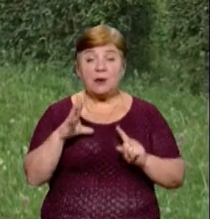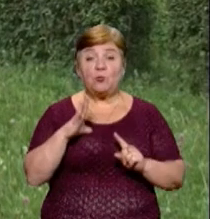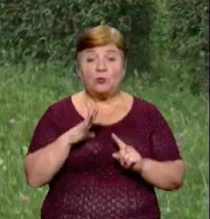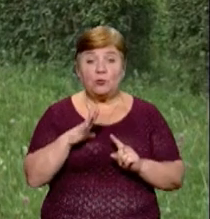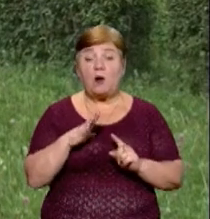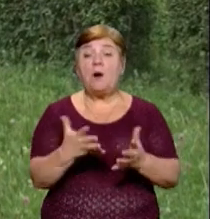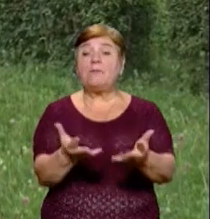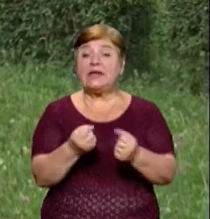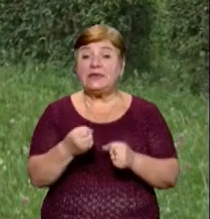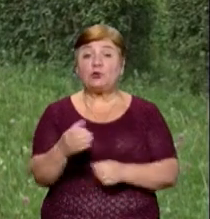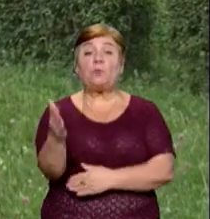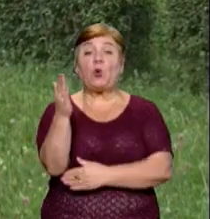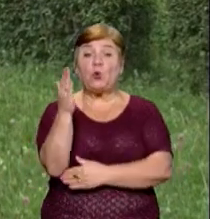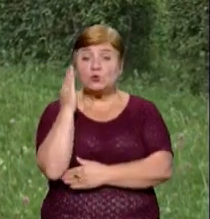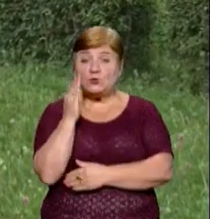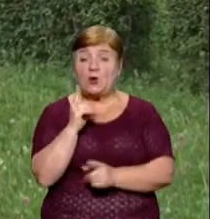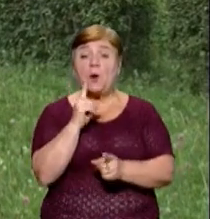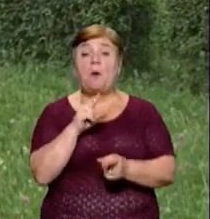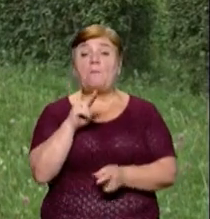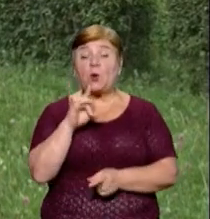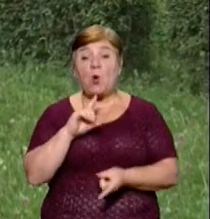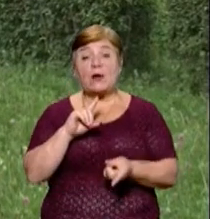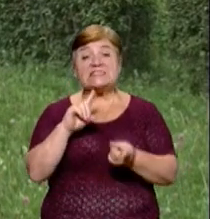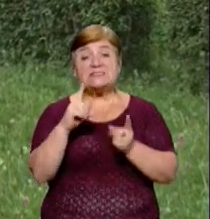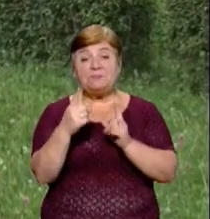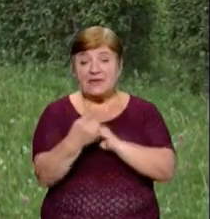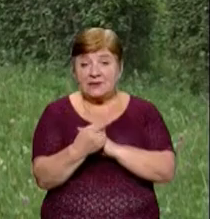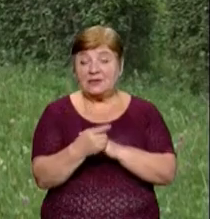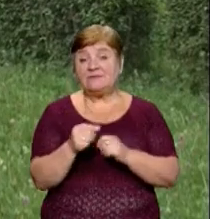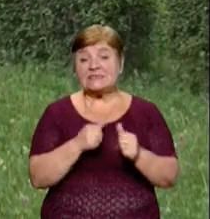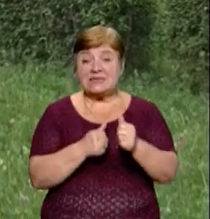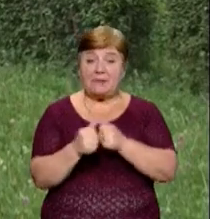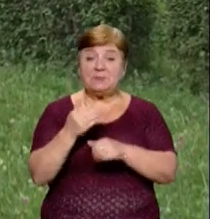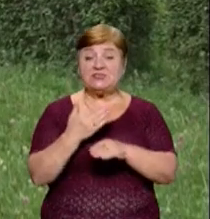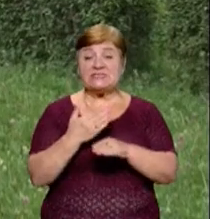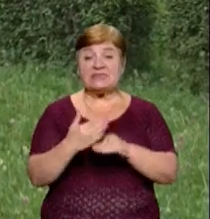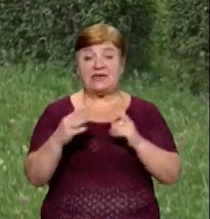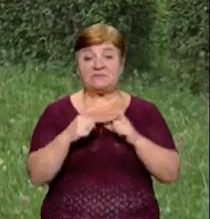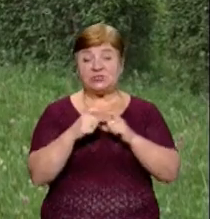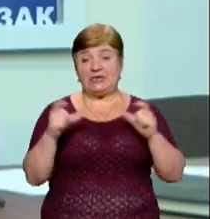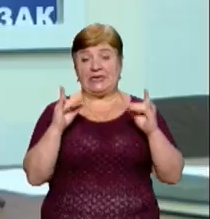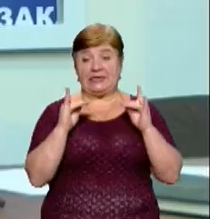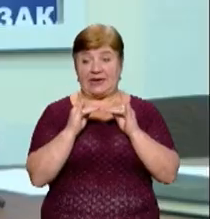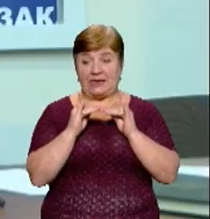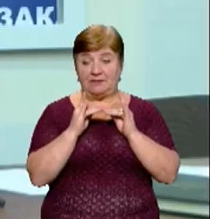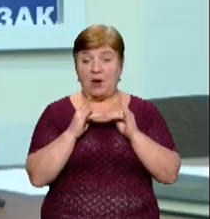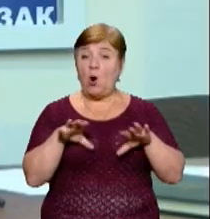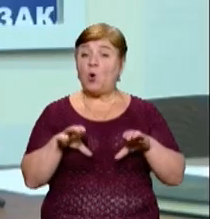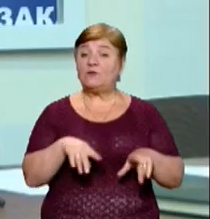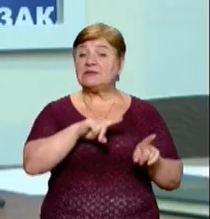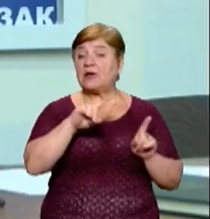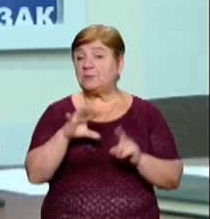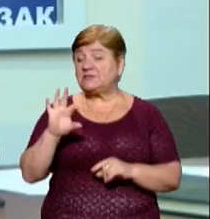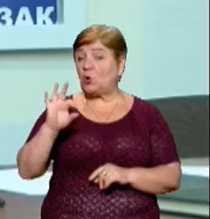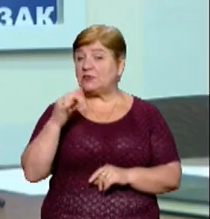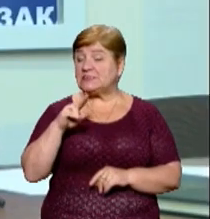проголосовано рішення про зміни до закону саме в частині шкіл-інтернатів. Голова Закарпатської ОДА